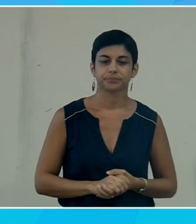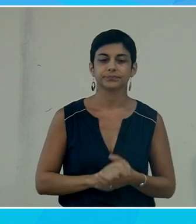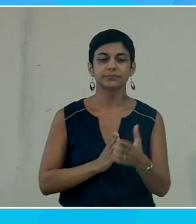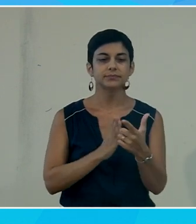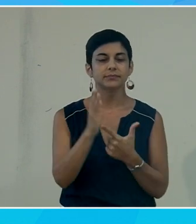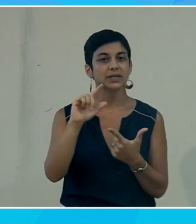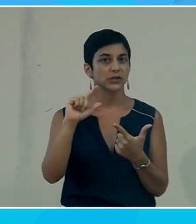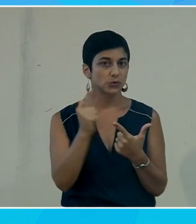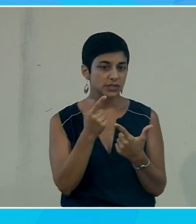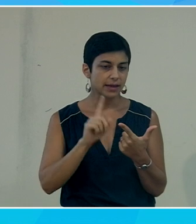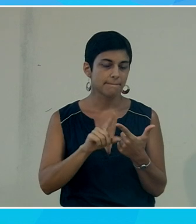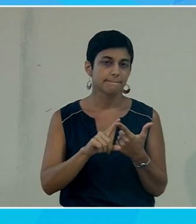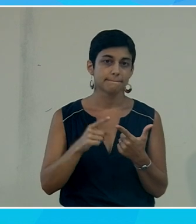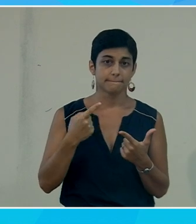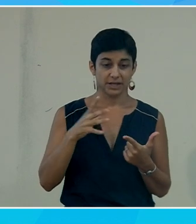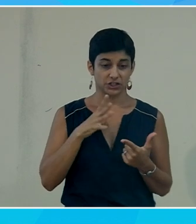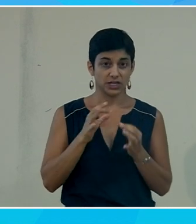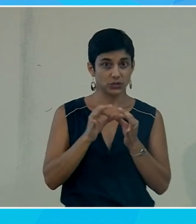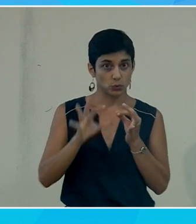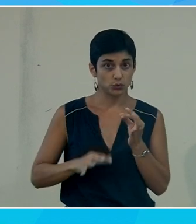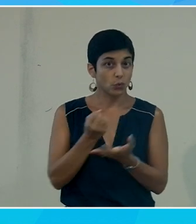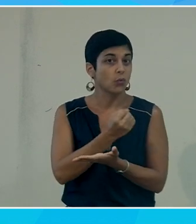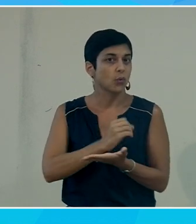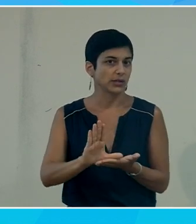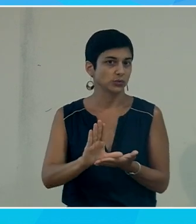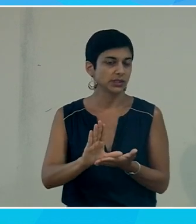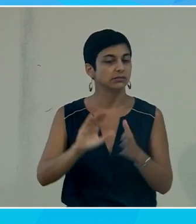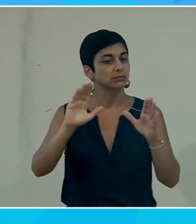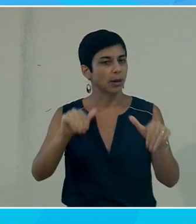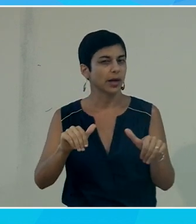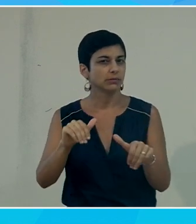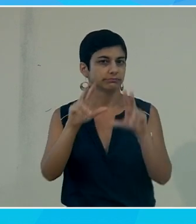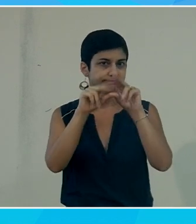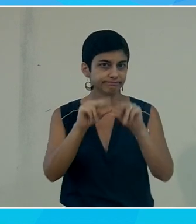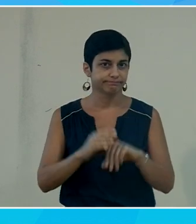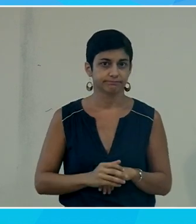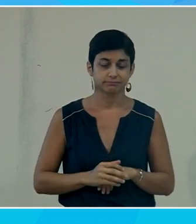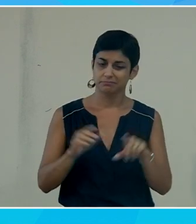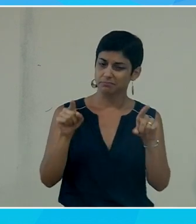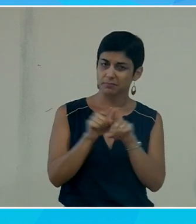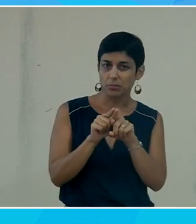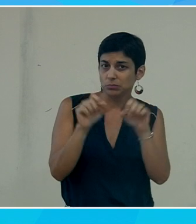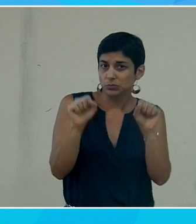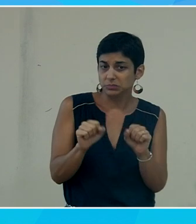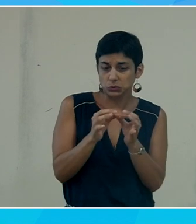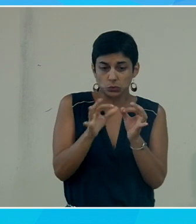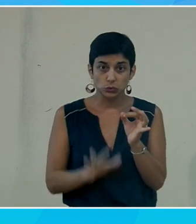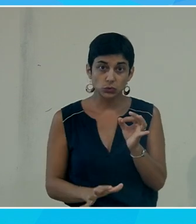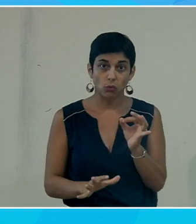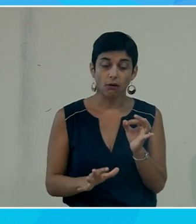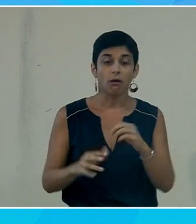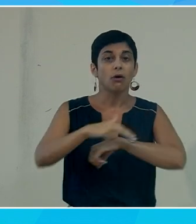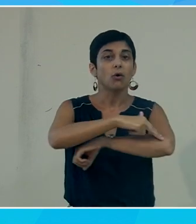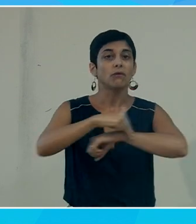on offre un certain nombre de solutions gratuites on va les voir un petit peu plus tard qui offrent un peu les mêmes possibilités vous voulez pas acheter Office